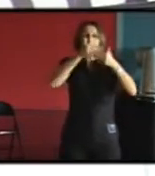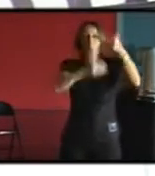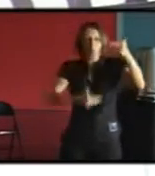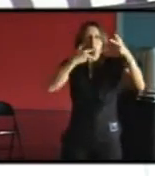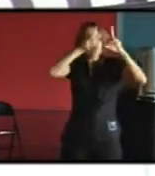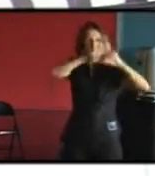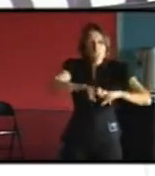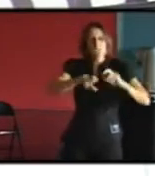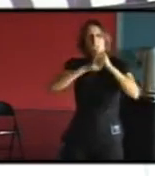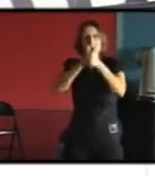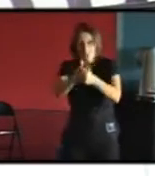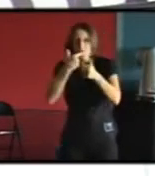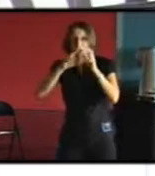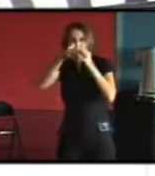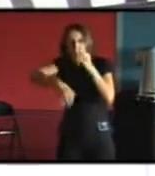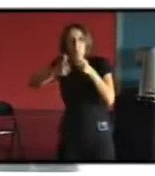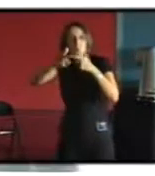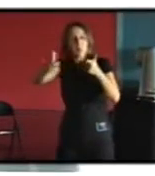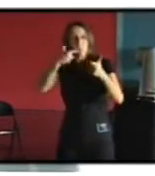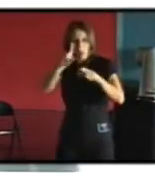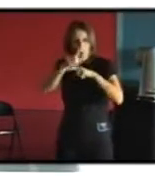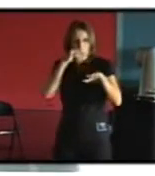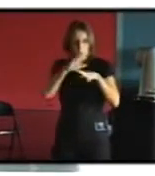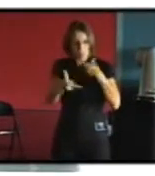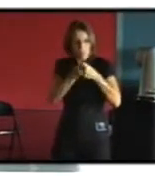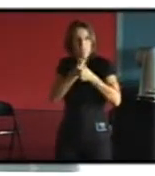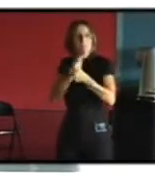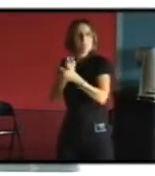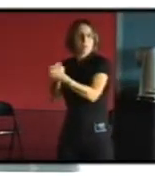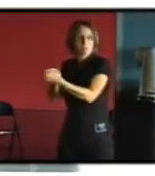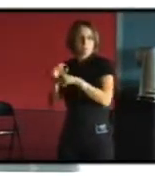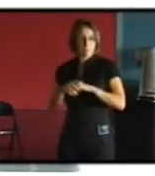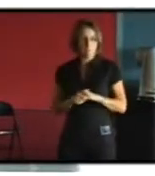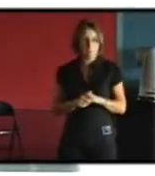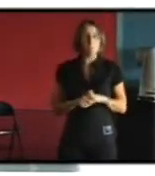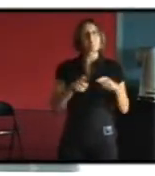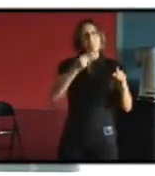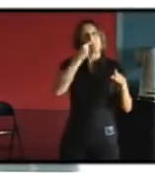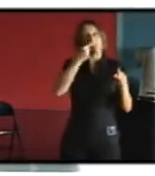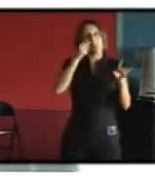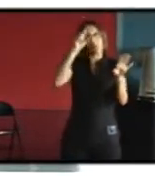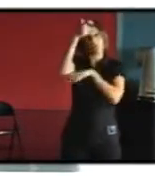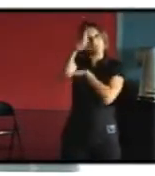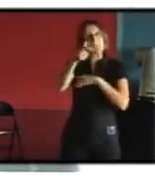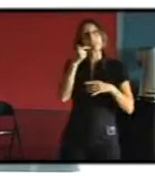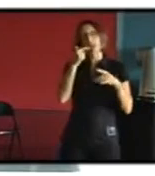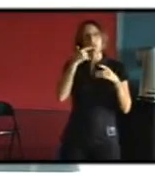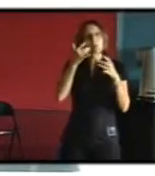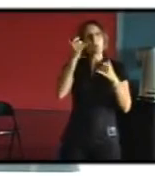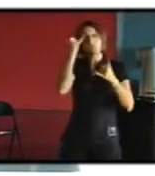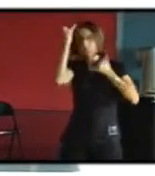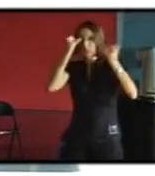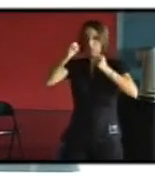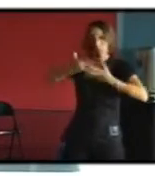par type de solution et je pense que ce qui est très intéressant dans cette est très malin donc je trouve je pense que c